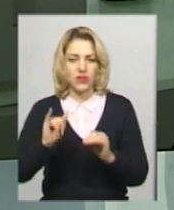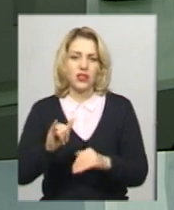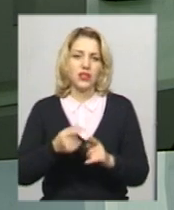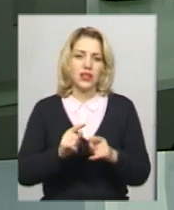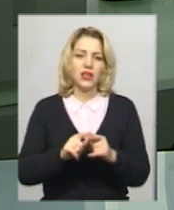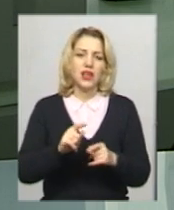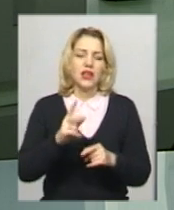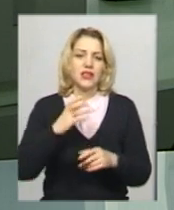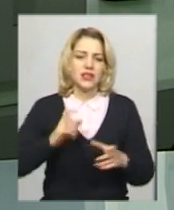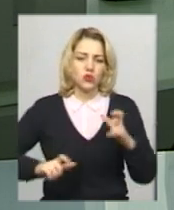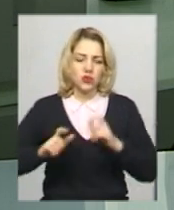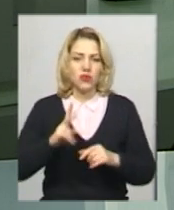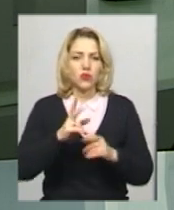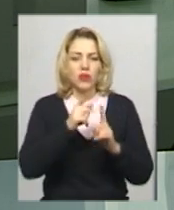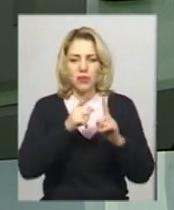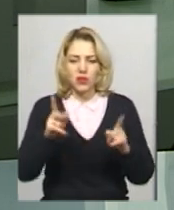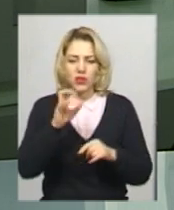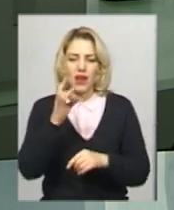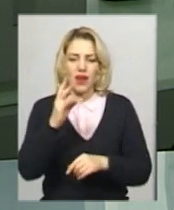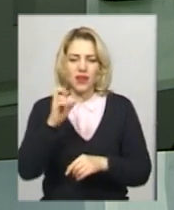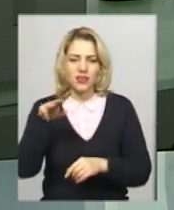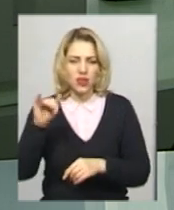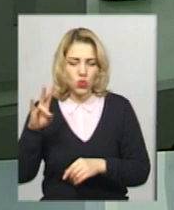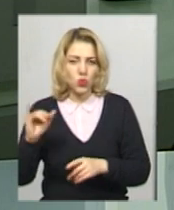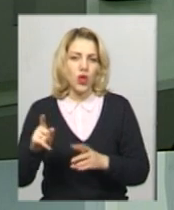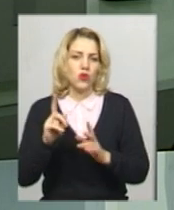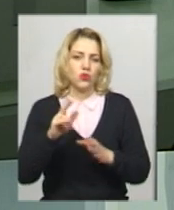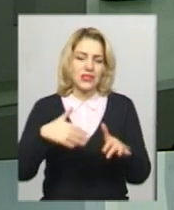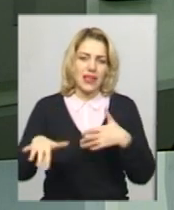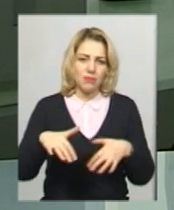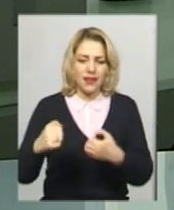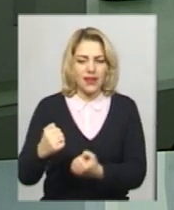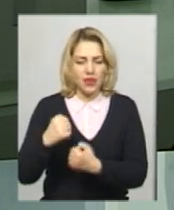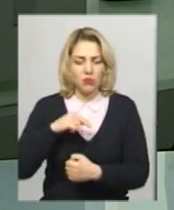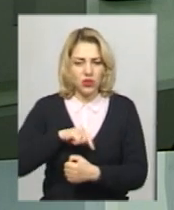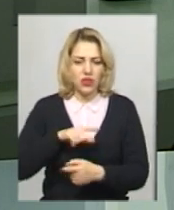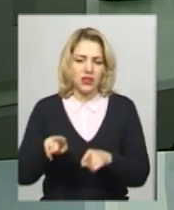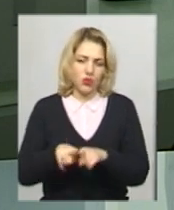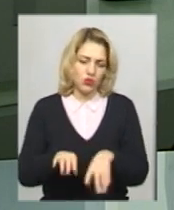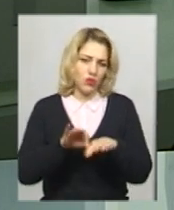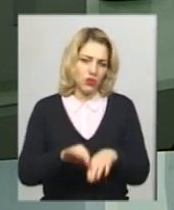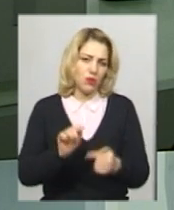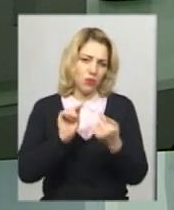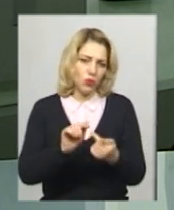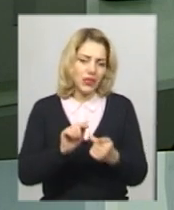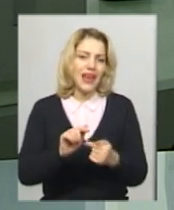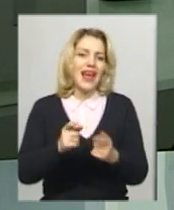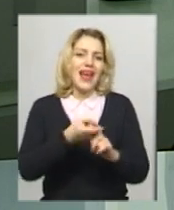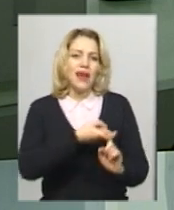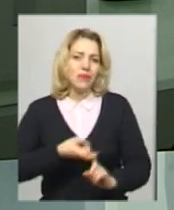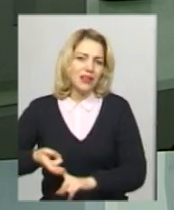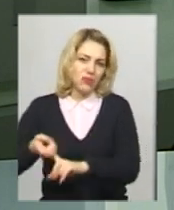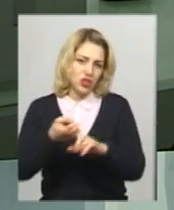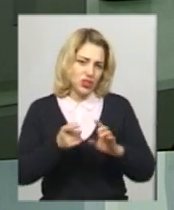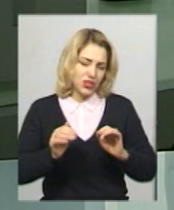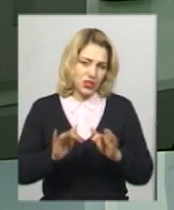дітей зі слабким імунітетом та тих, хто недавно перехворів, а також проводити протиепідемічні та дезінфекційні заходи. Сьогодні